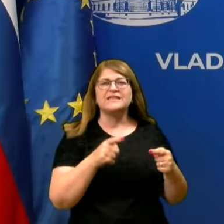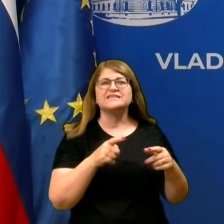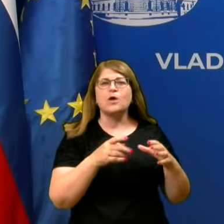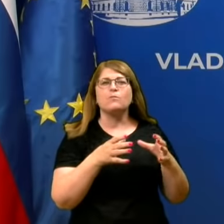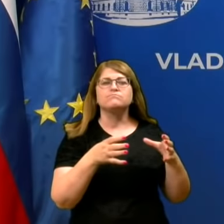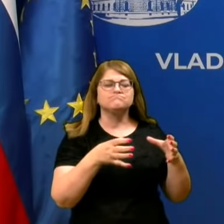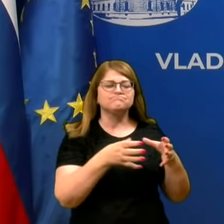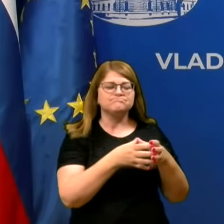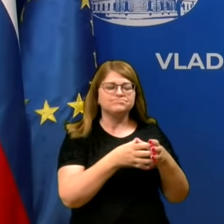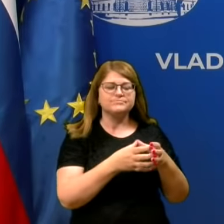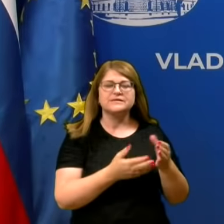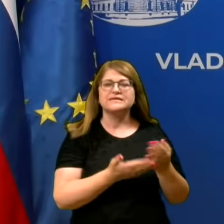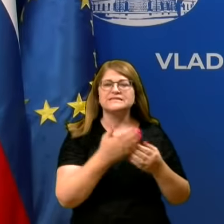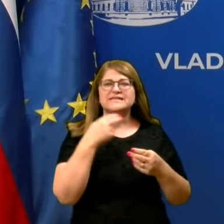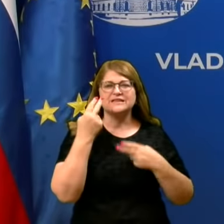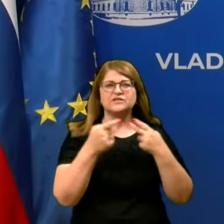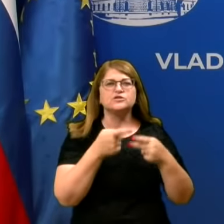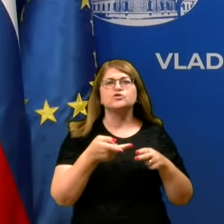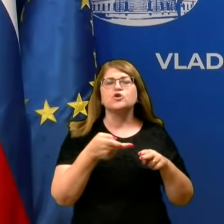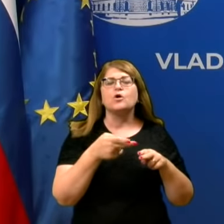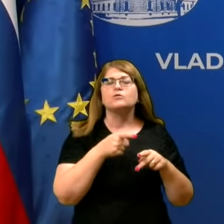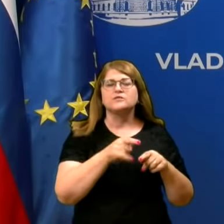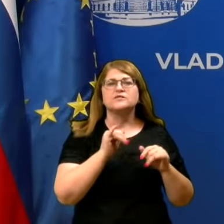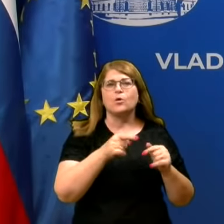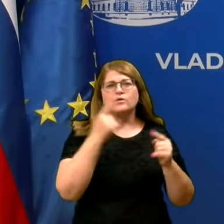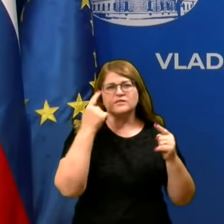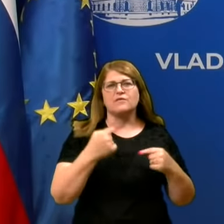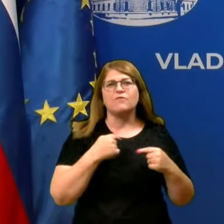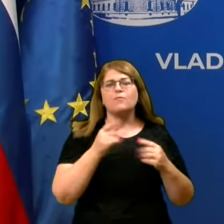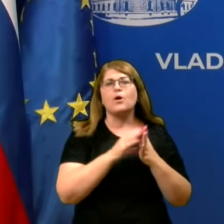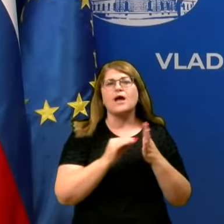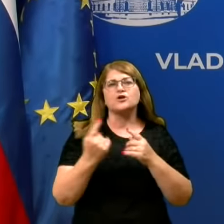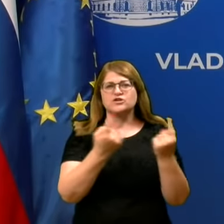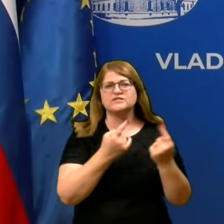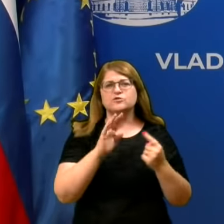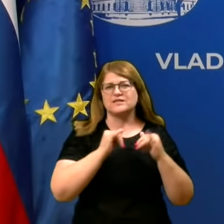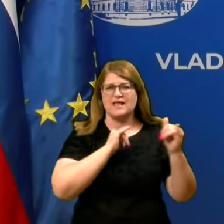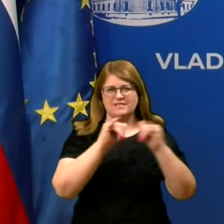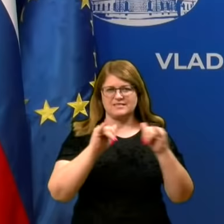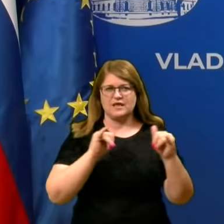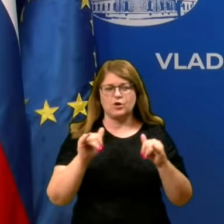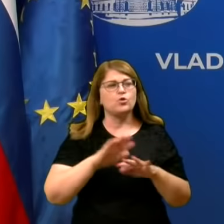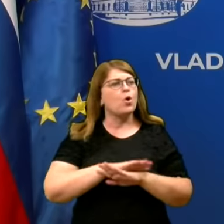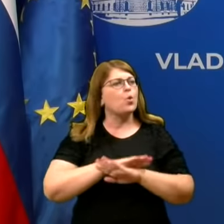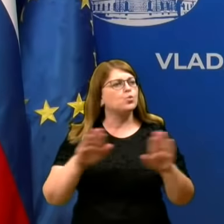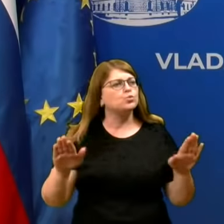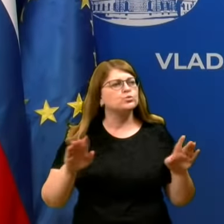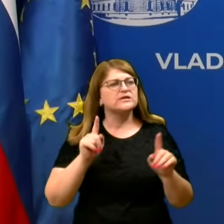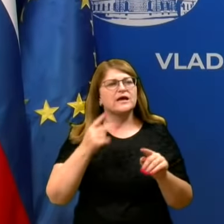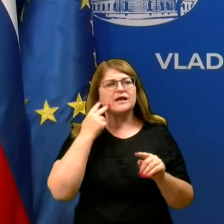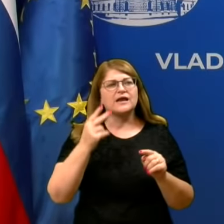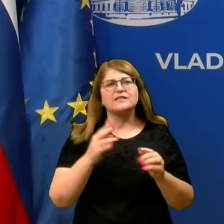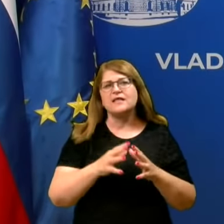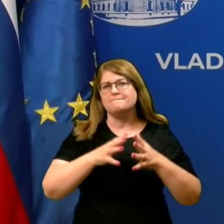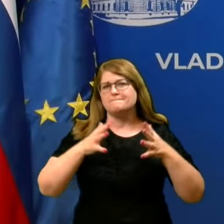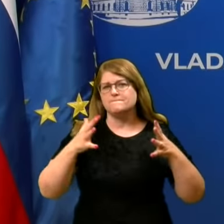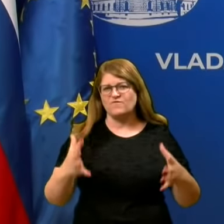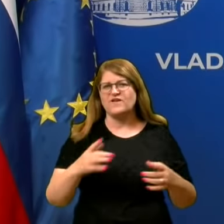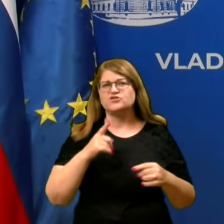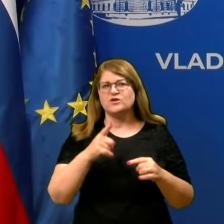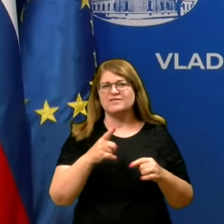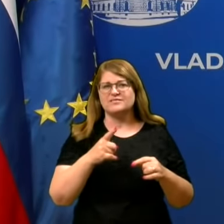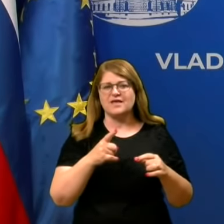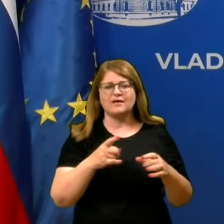testiranje tisto najbolj močno orodje, ki ga imamo, da vemo, kakšna je situacija na terenu. Tako da vse, kar je glede krepitev teh kapacitet